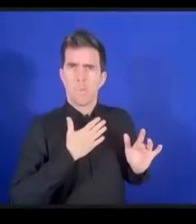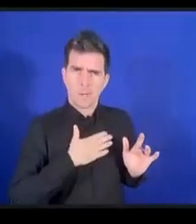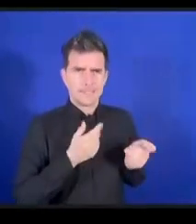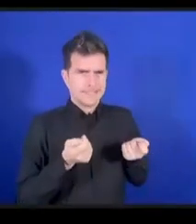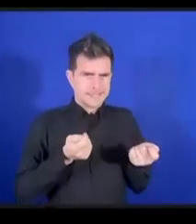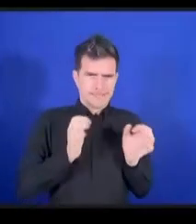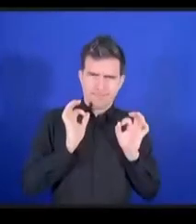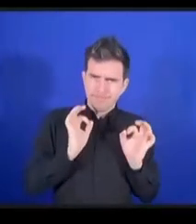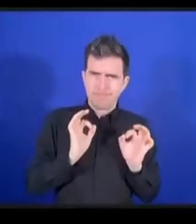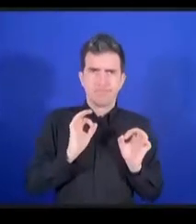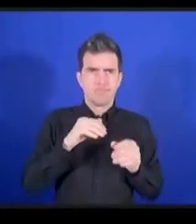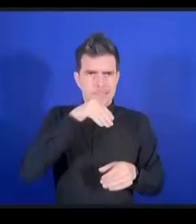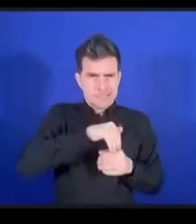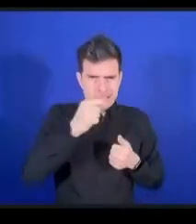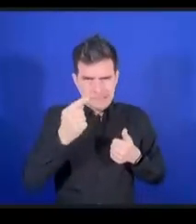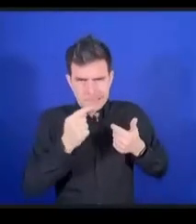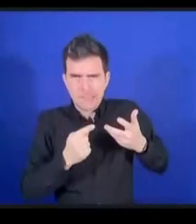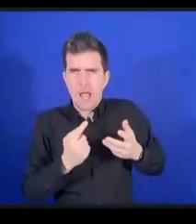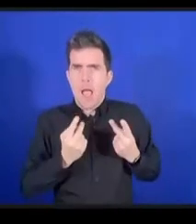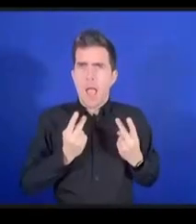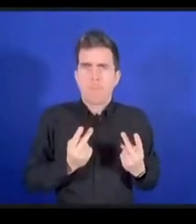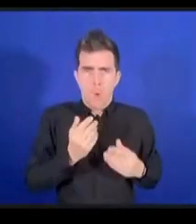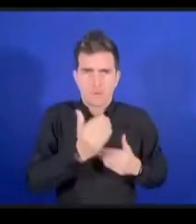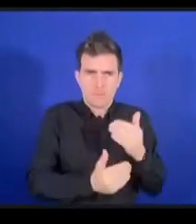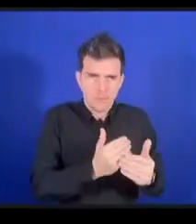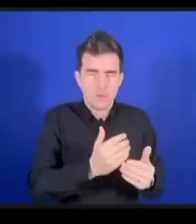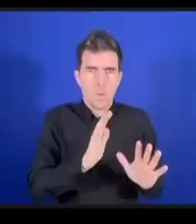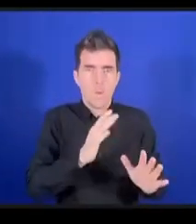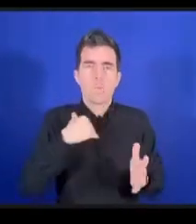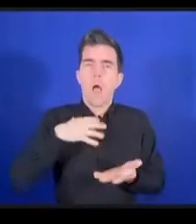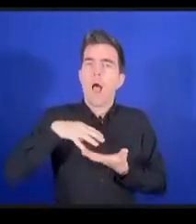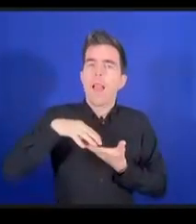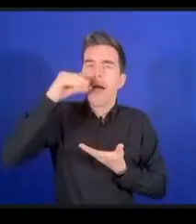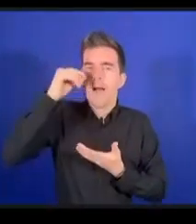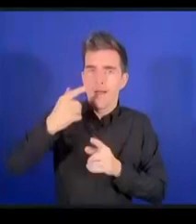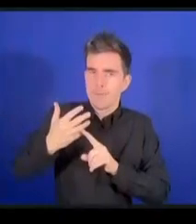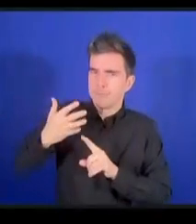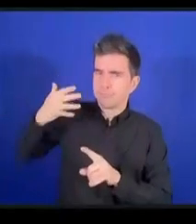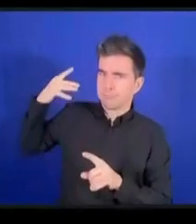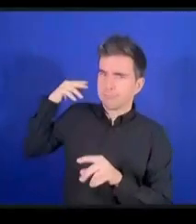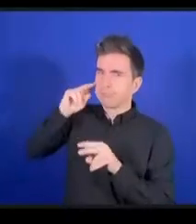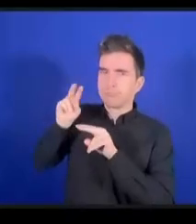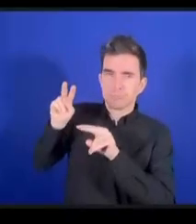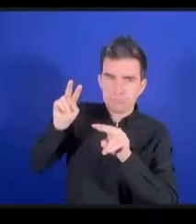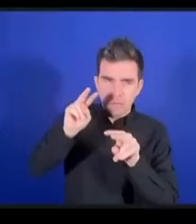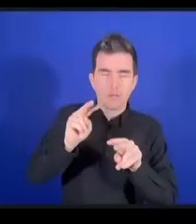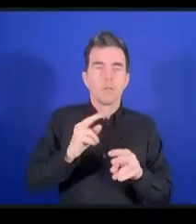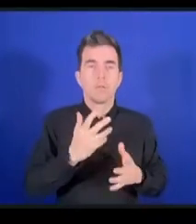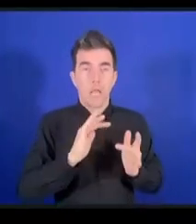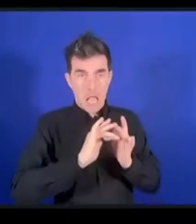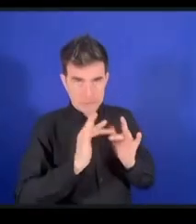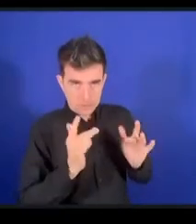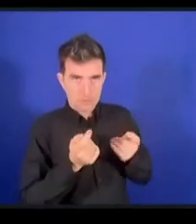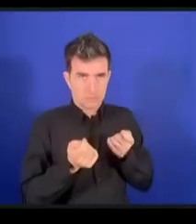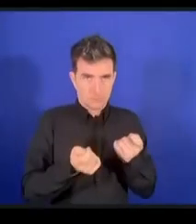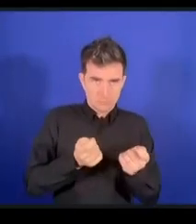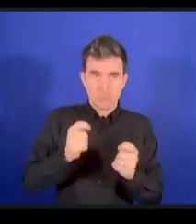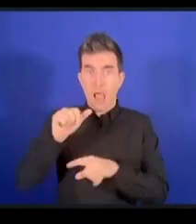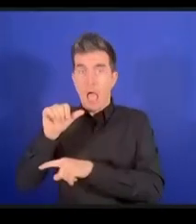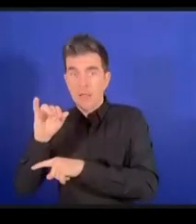appliquer les règles de gouvernance aussi à l'intelligence artificielle mais de manière spécifique.